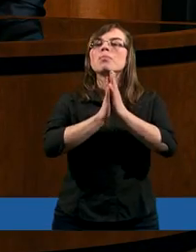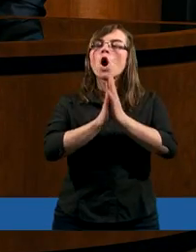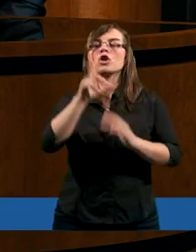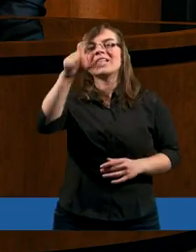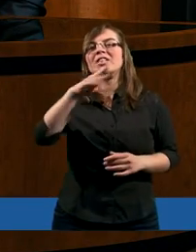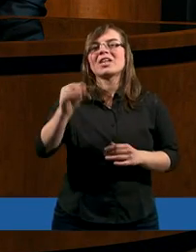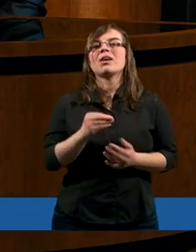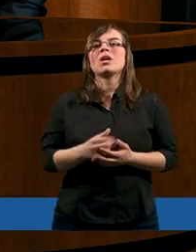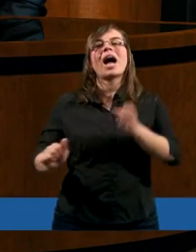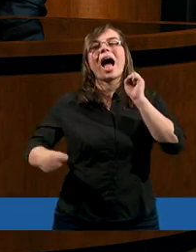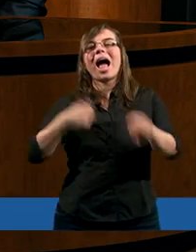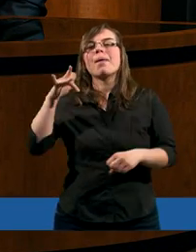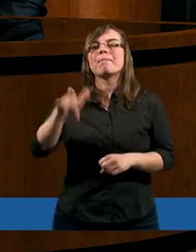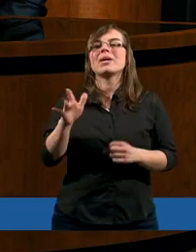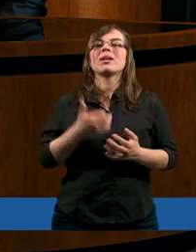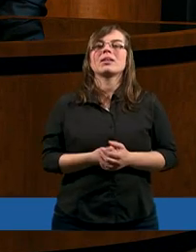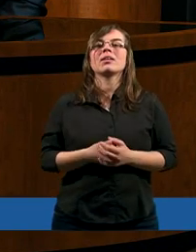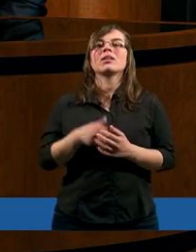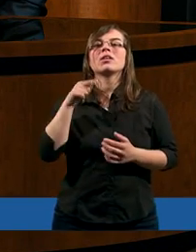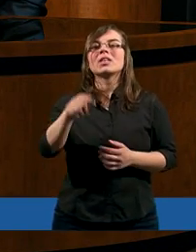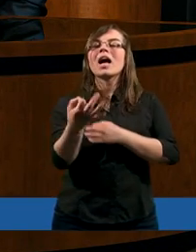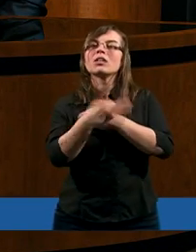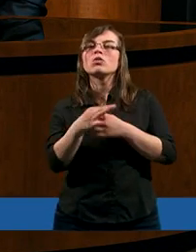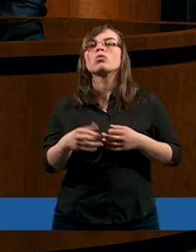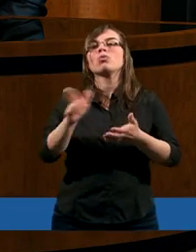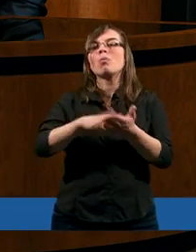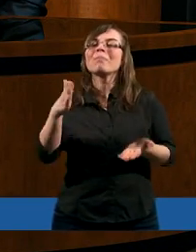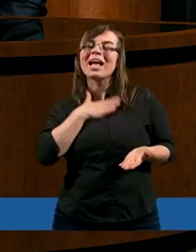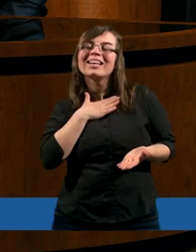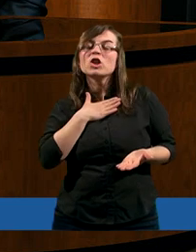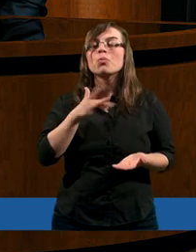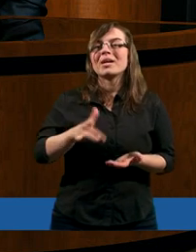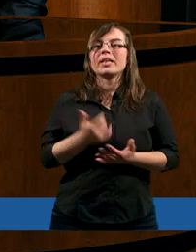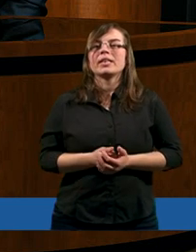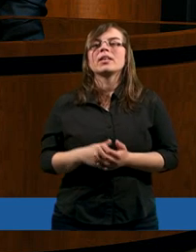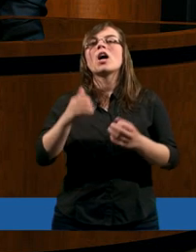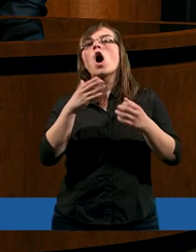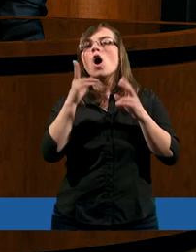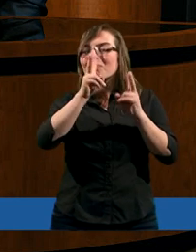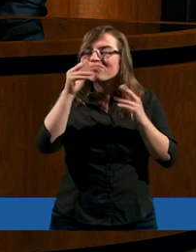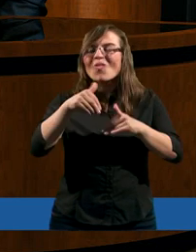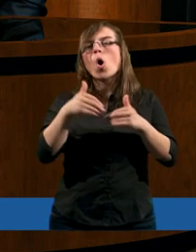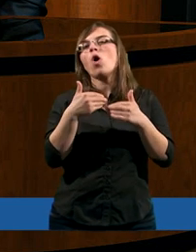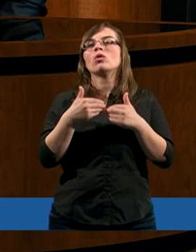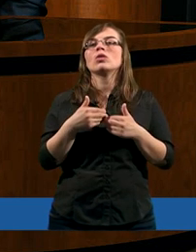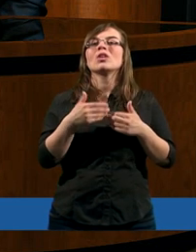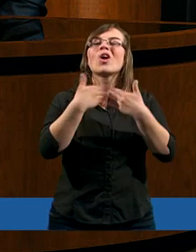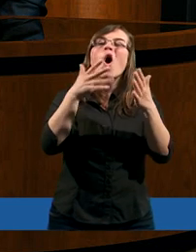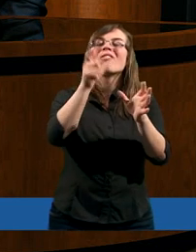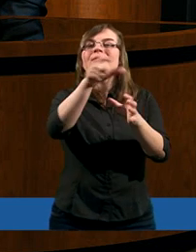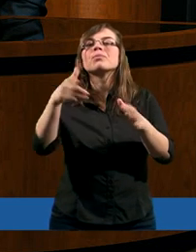proszę Cię, aby dzięki temu studium, które mieliśmy, aby ktoś mógł